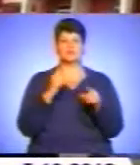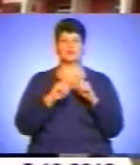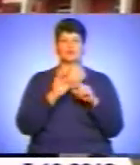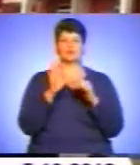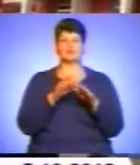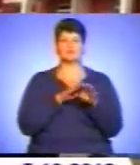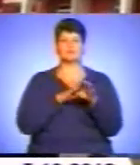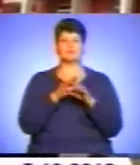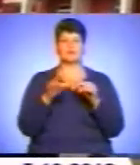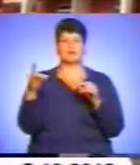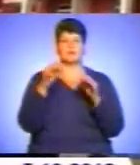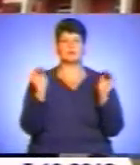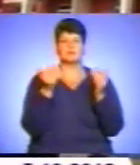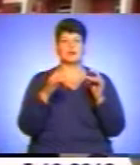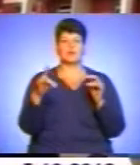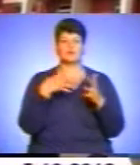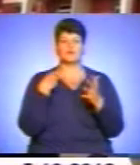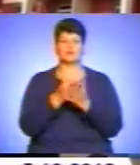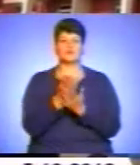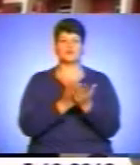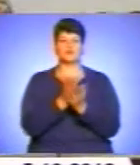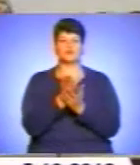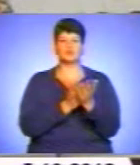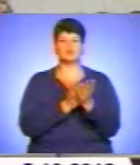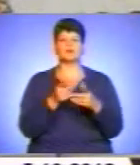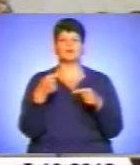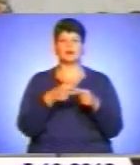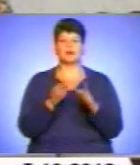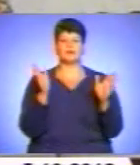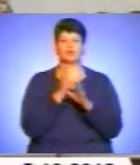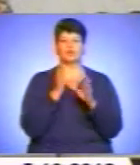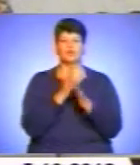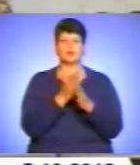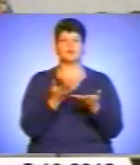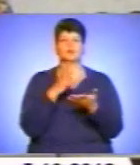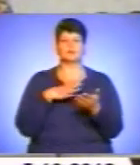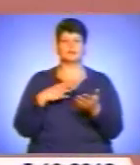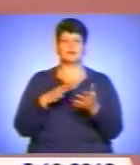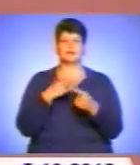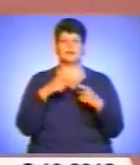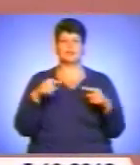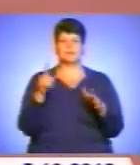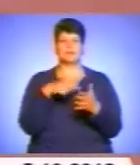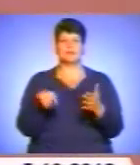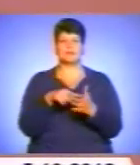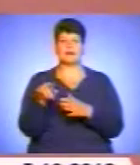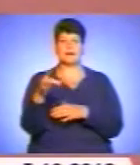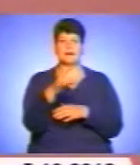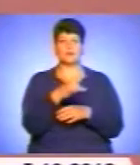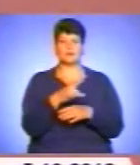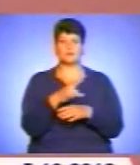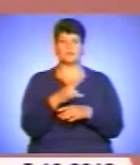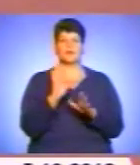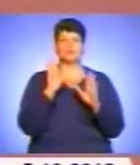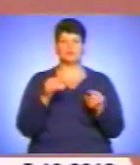мікрорайон з власною інфраструктурою. Така ж щаслива доля очікує і на інші міста регіону. Буде створена необхідна